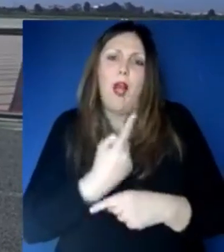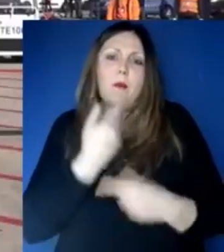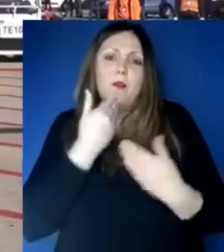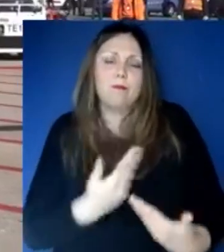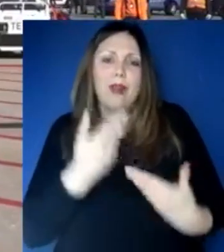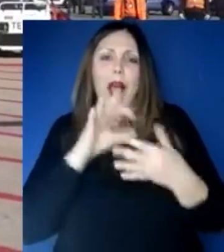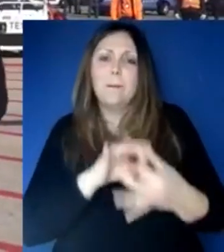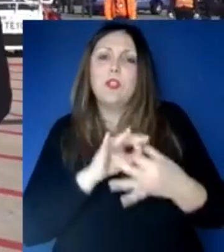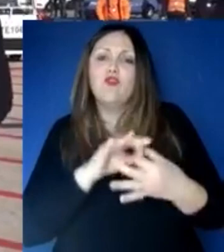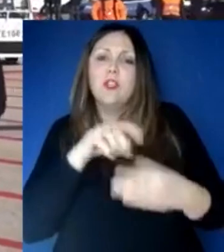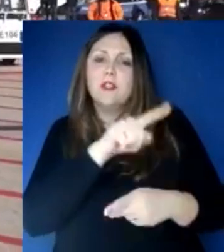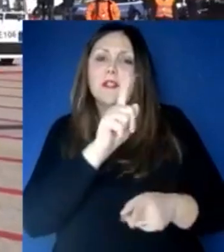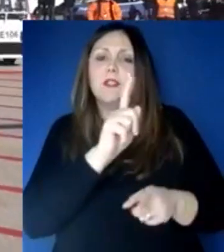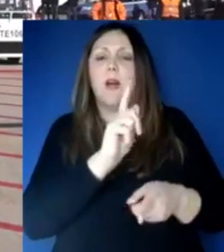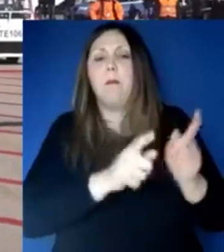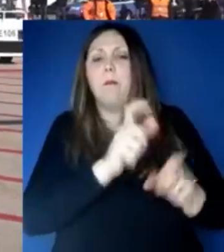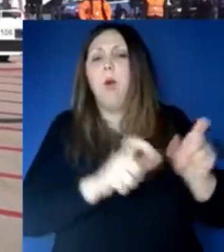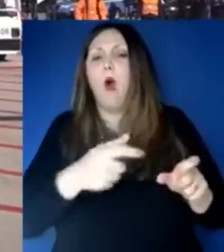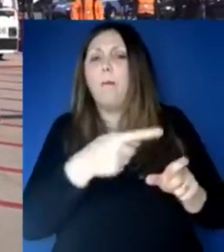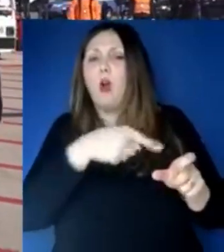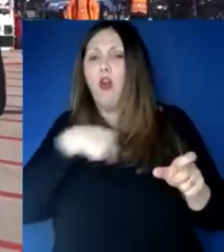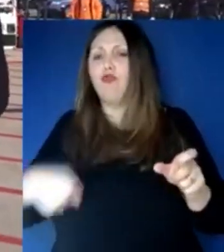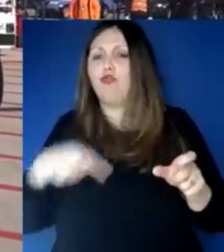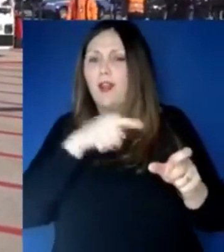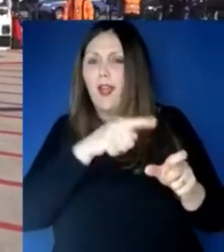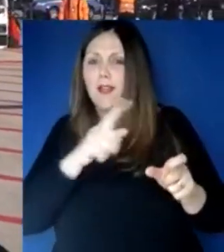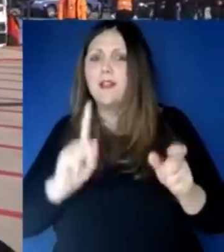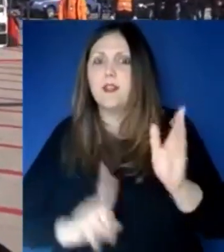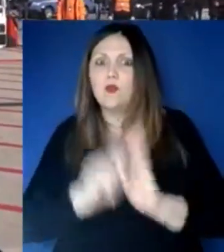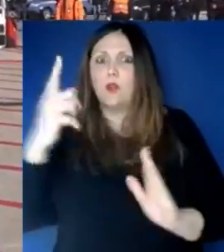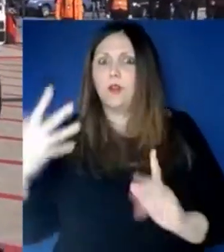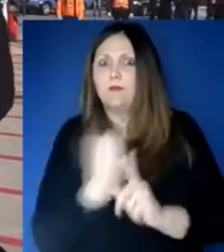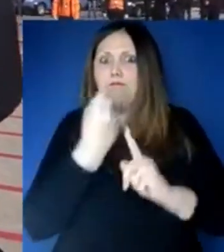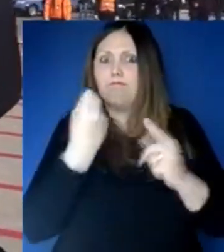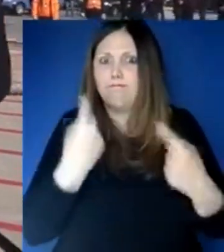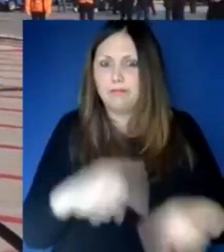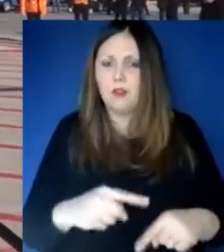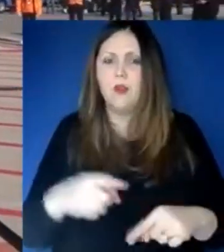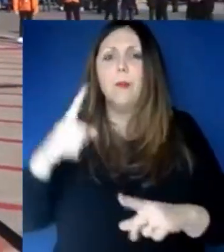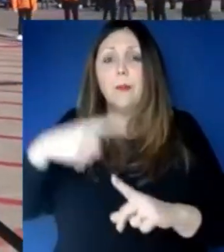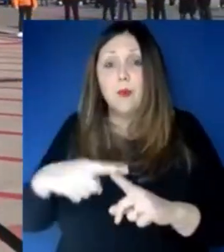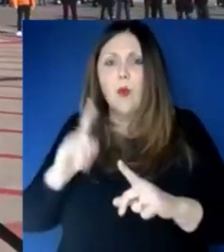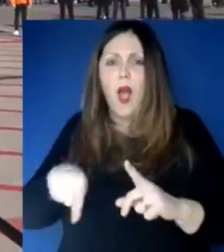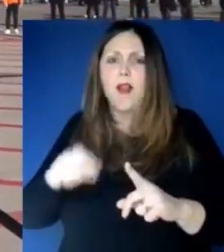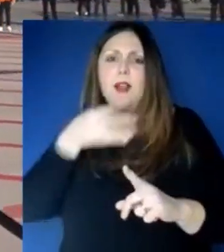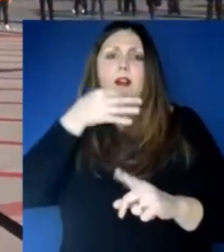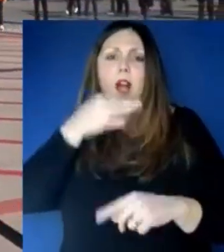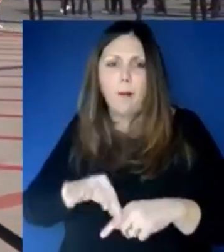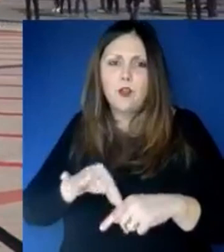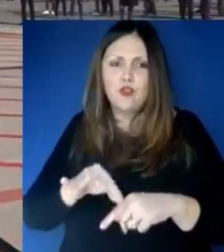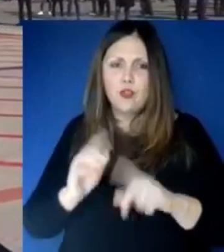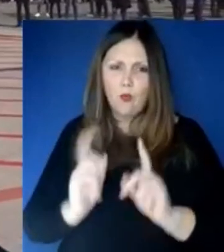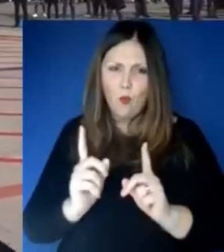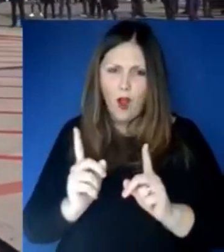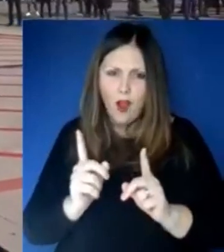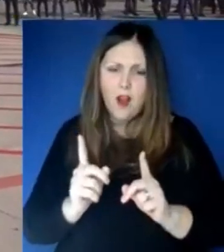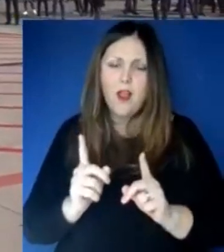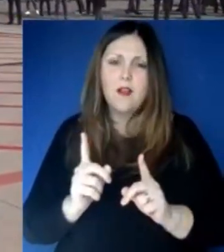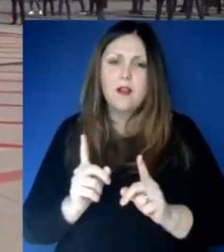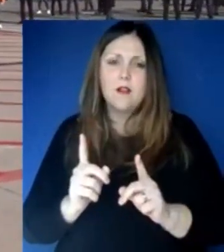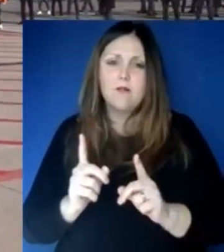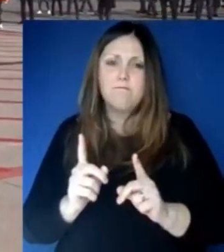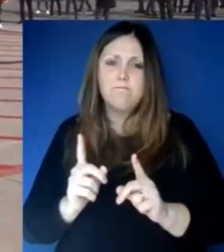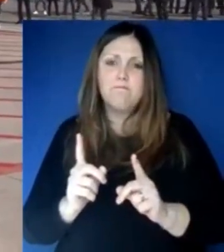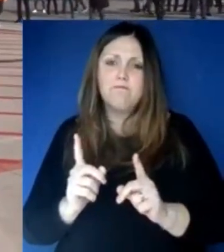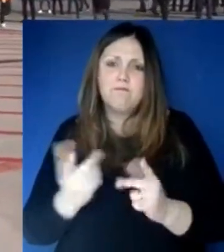alla capacità che abbiamo avuto di fare questo grande contratto con l'aiuto di tante persone, anche